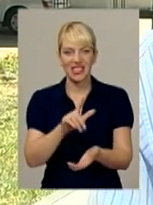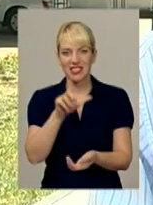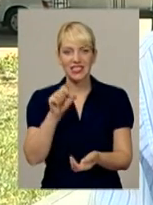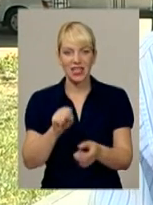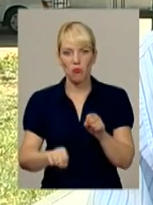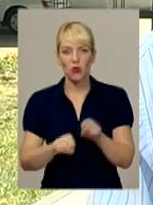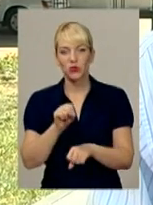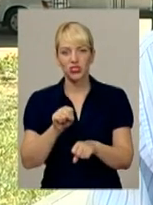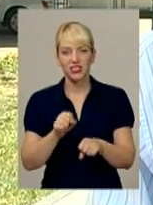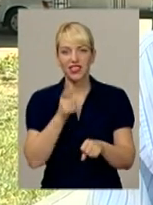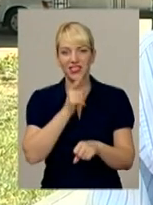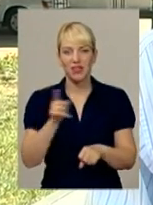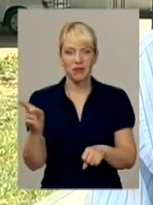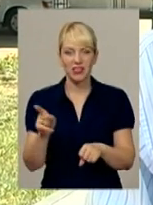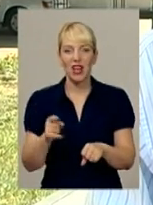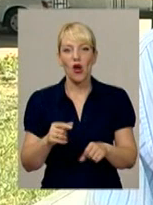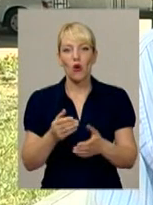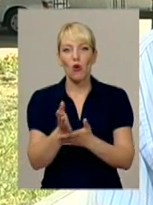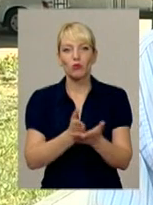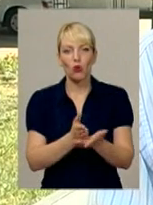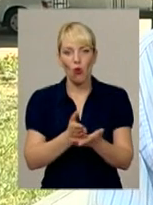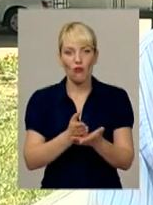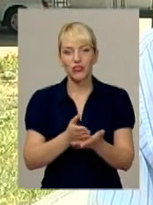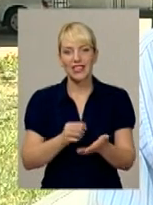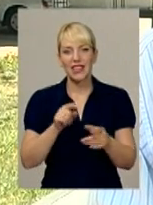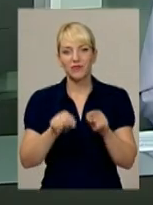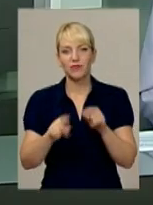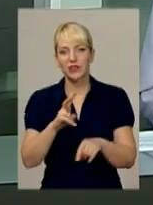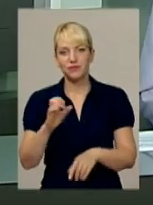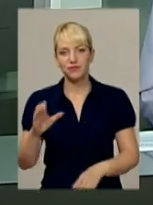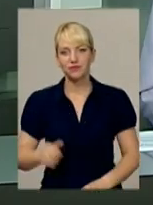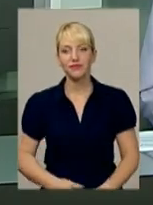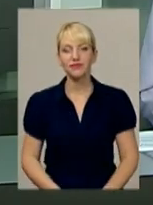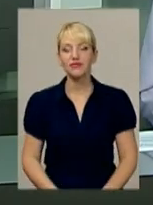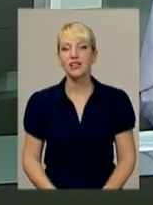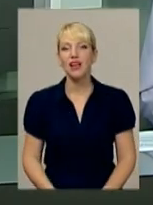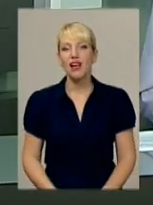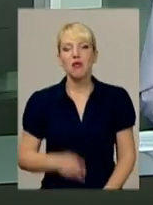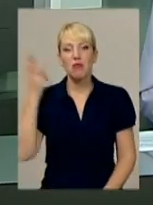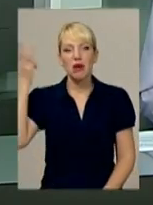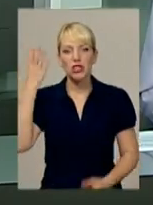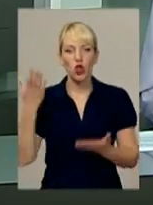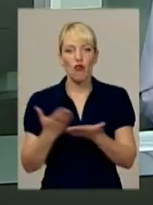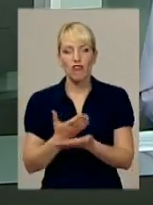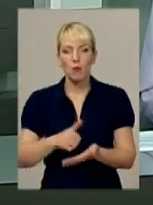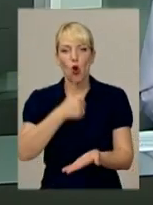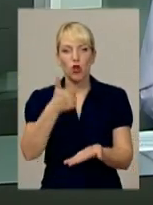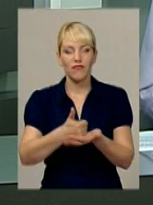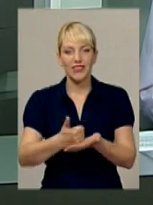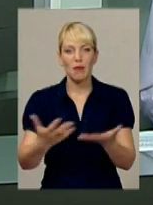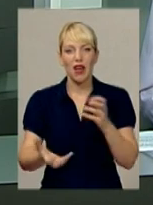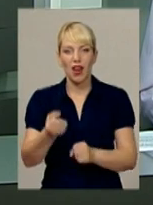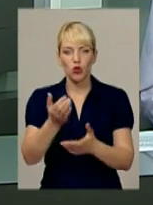порушення термінів гарантійного обслуговування реєстраторів. Хмельниччина з новим головним рятувальником.